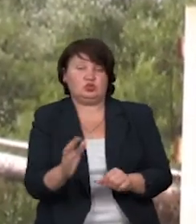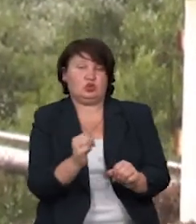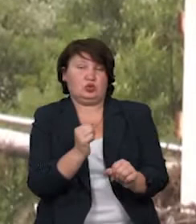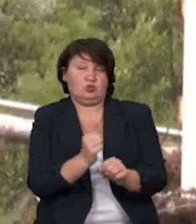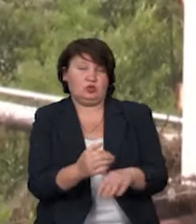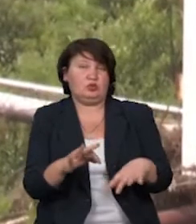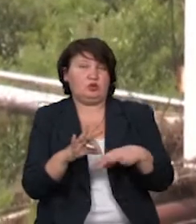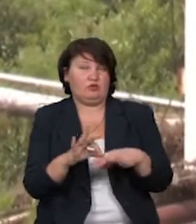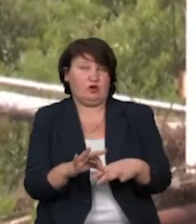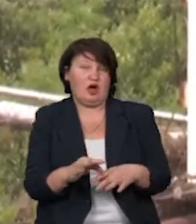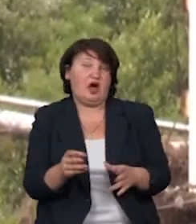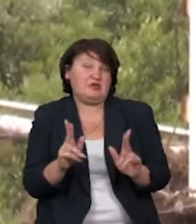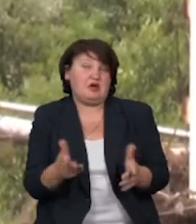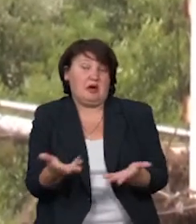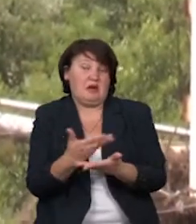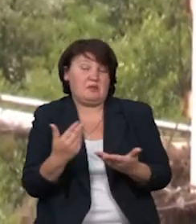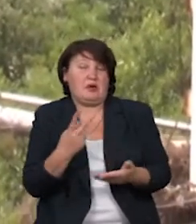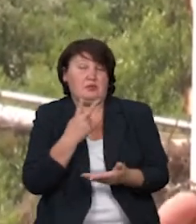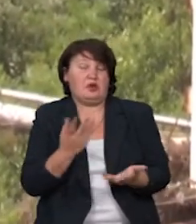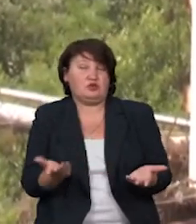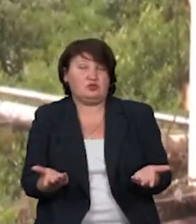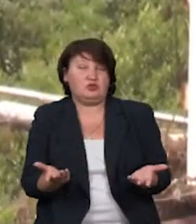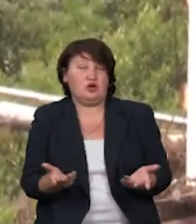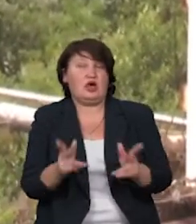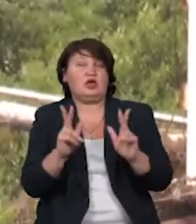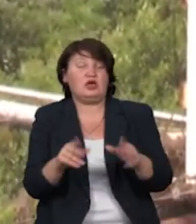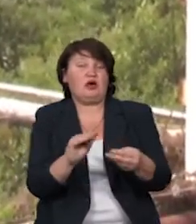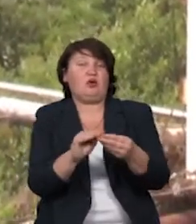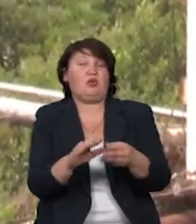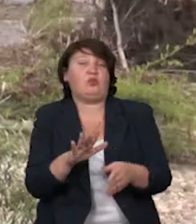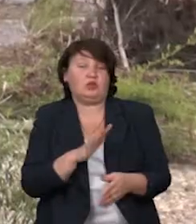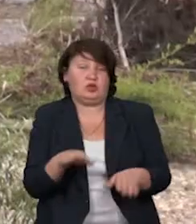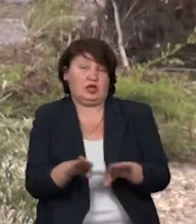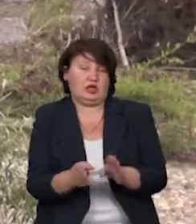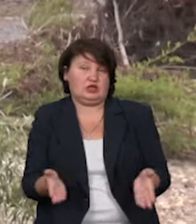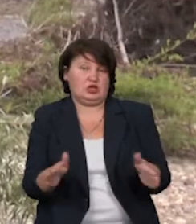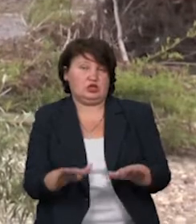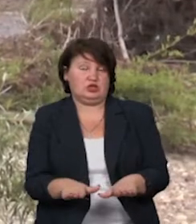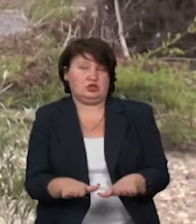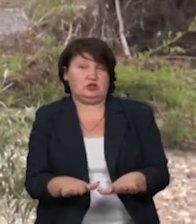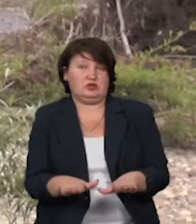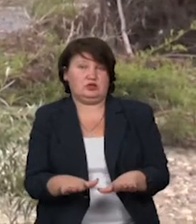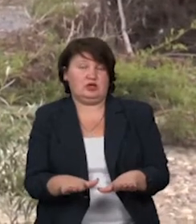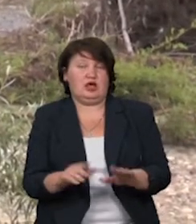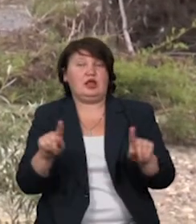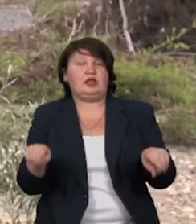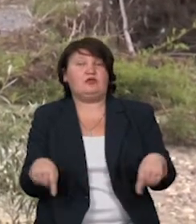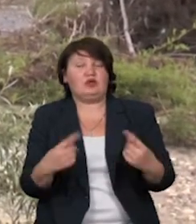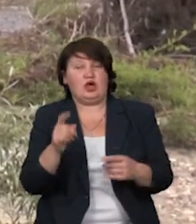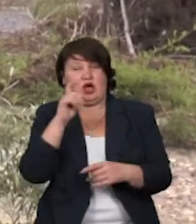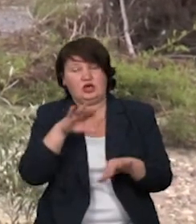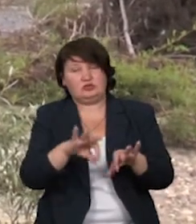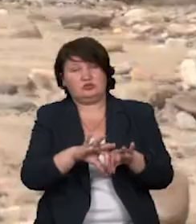проводитися, але як ми бачимо, як воно було, так воно і залишилось. На відновлення газопроводу в